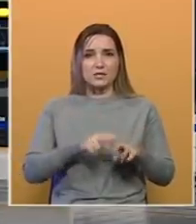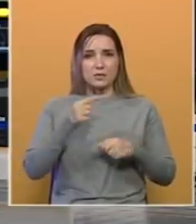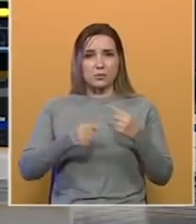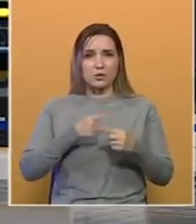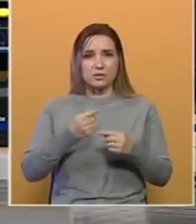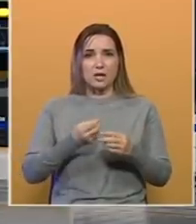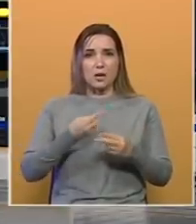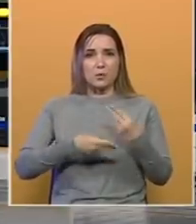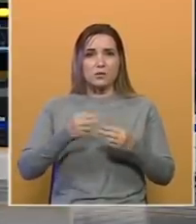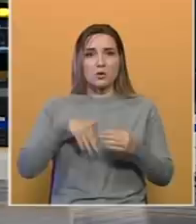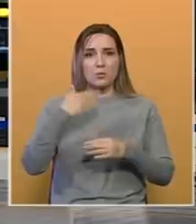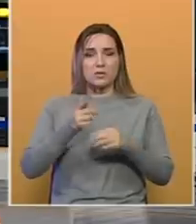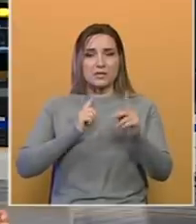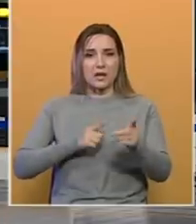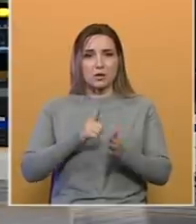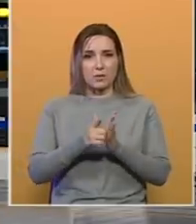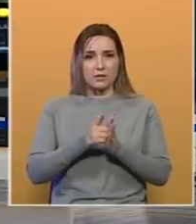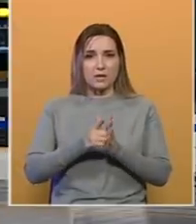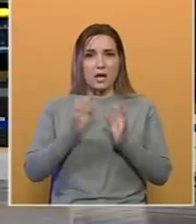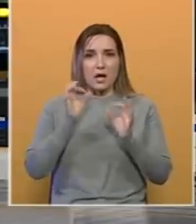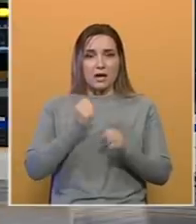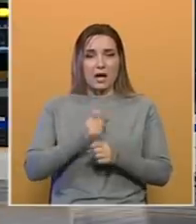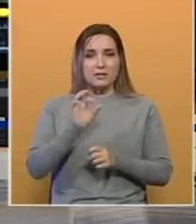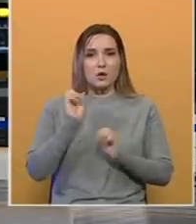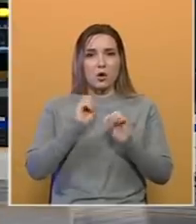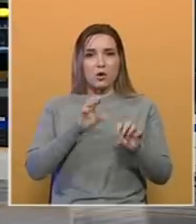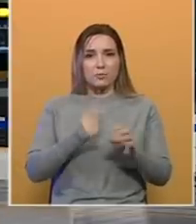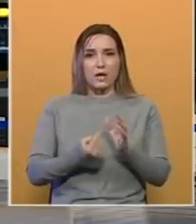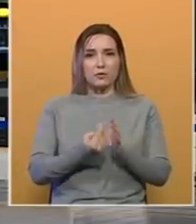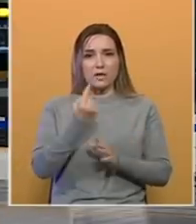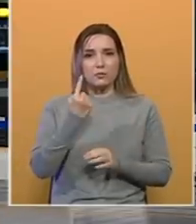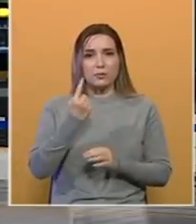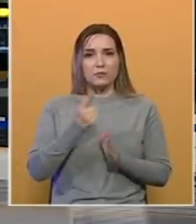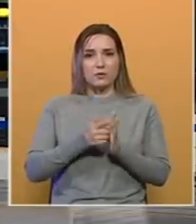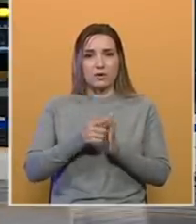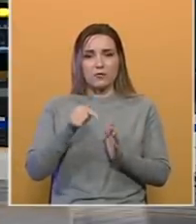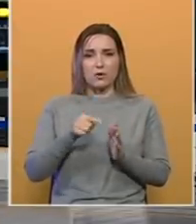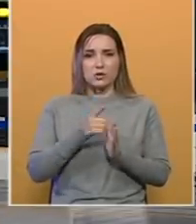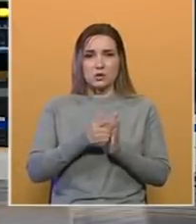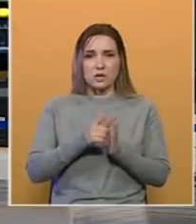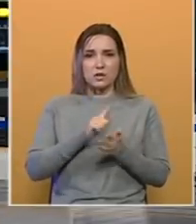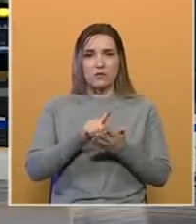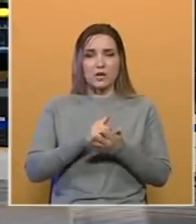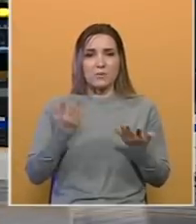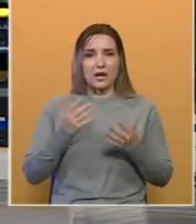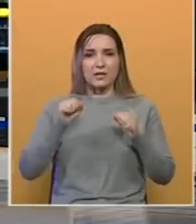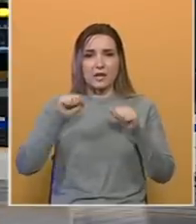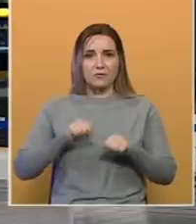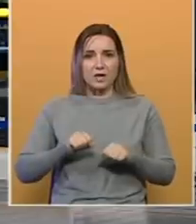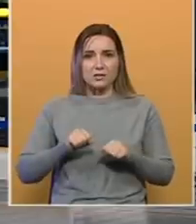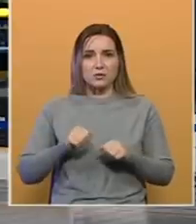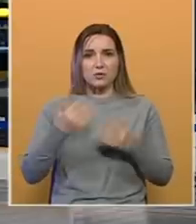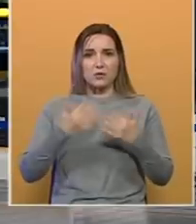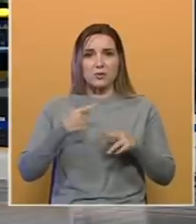proizvodnje u postratnom razdoblju. Preciznije radi se o otpadu nastalom u prvom desetjeću ovog stoljeća, u vrijeme kada je vlasništvo nad